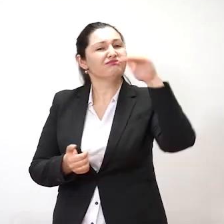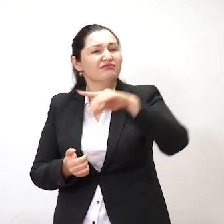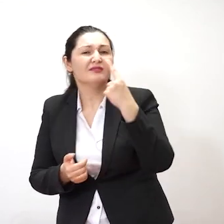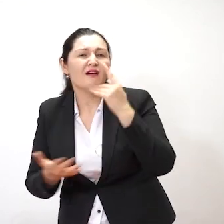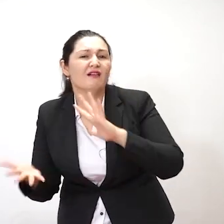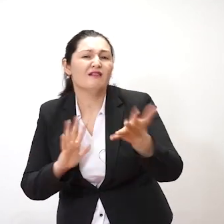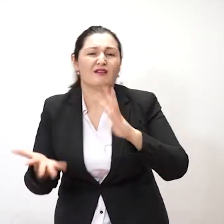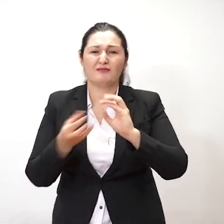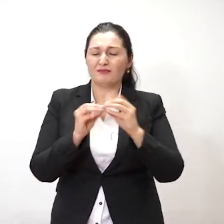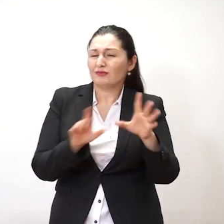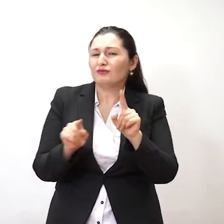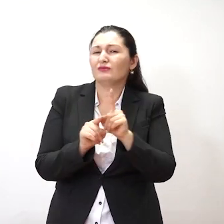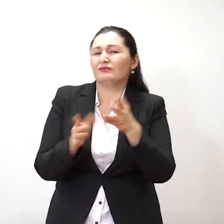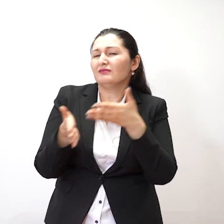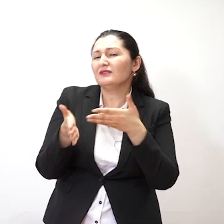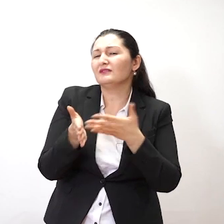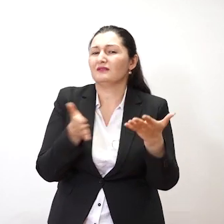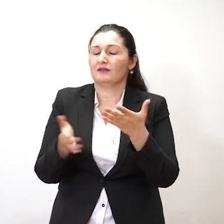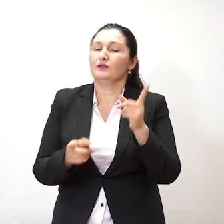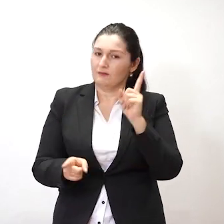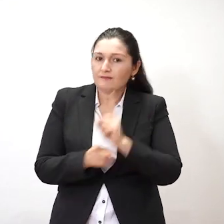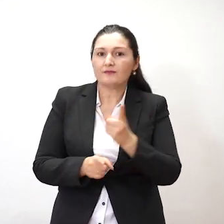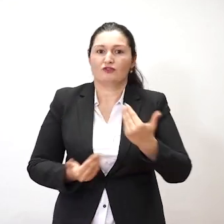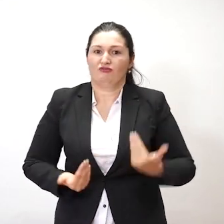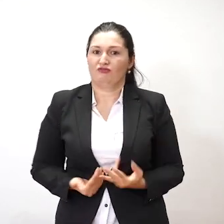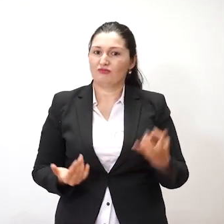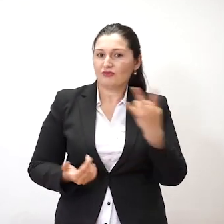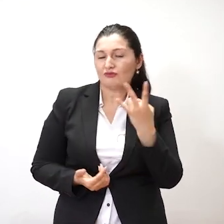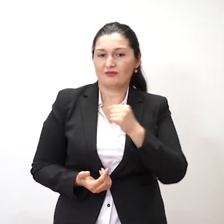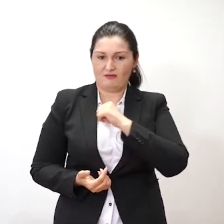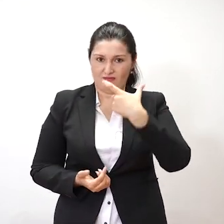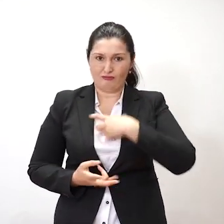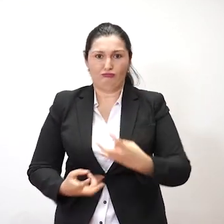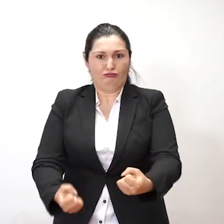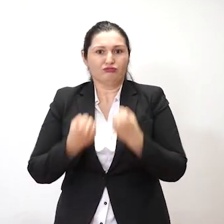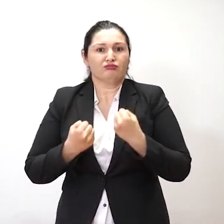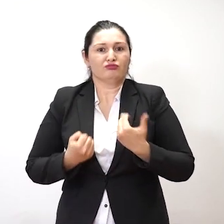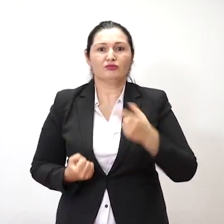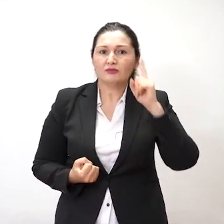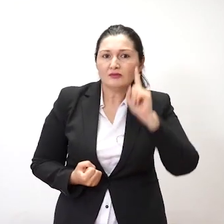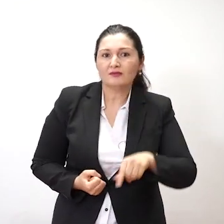و جهانبینی، از فرد بسیار تربیه میشمارند.